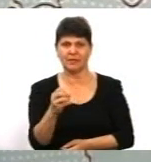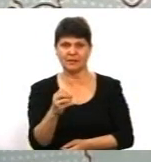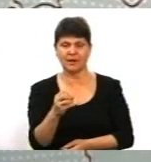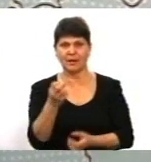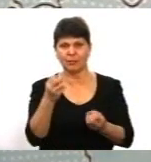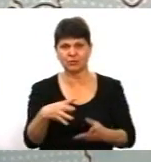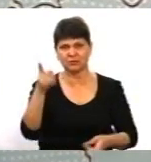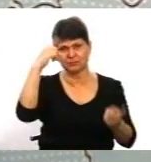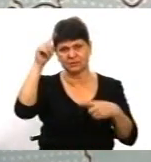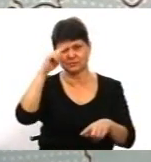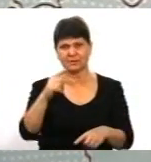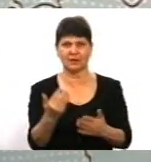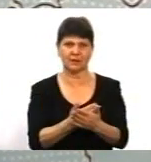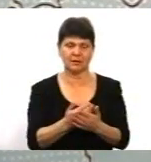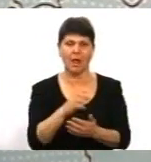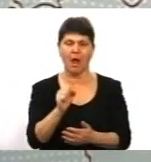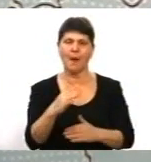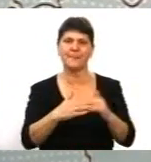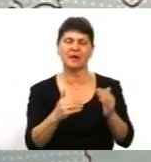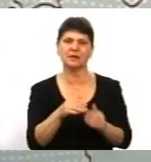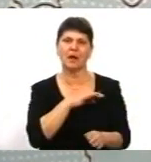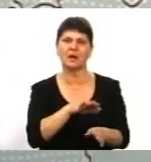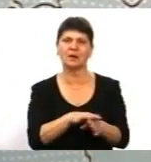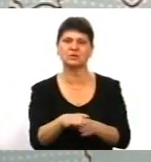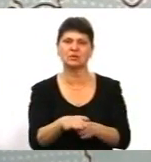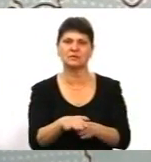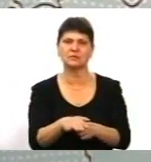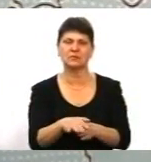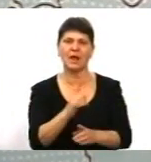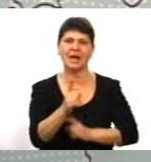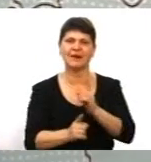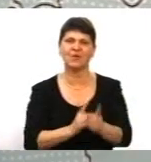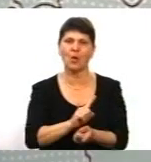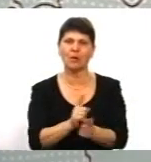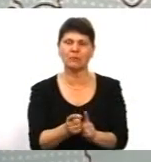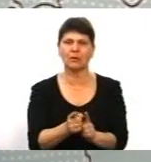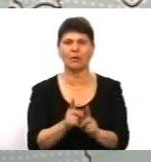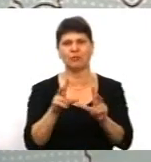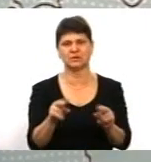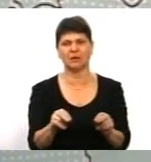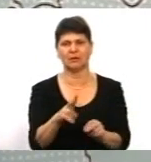а коли треба буде на практиці реалізовувати певні реформи і певні обіцянки.